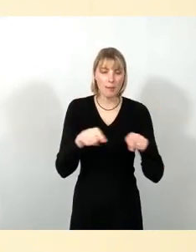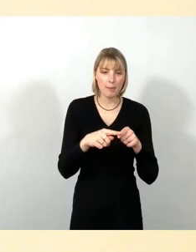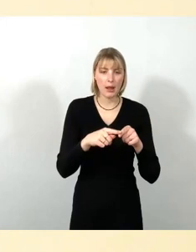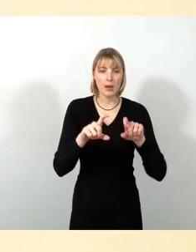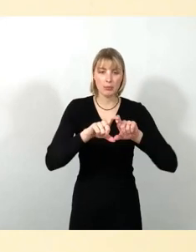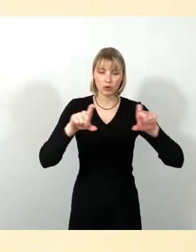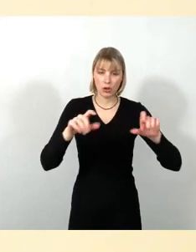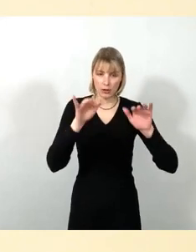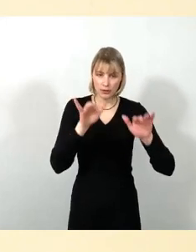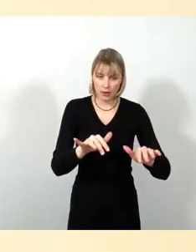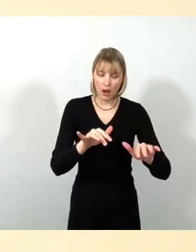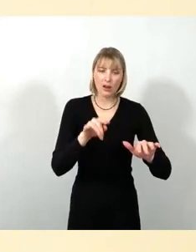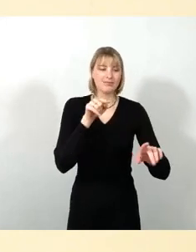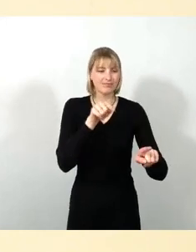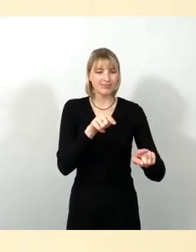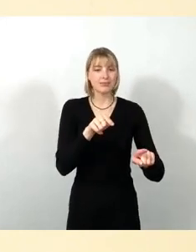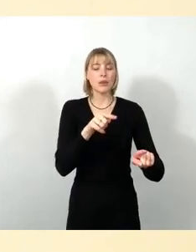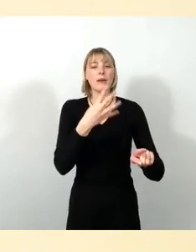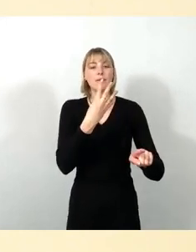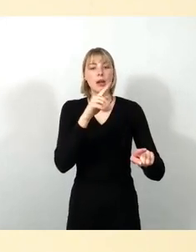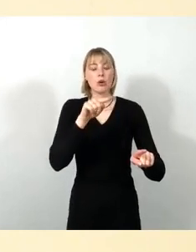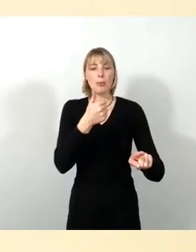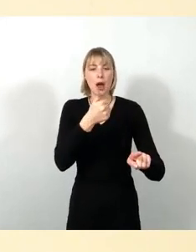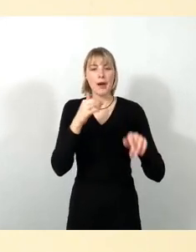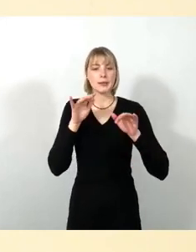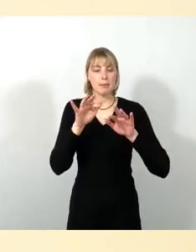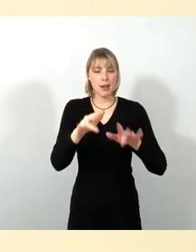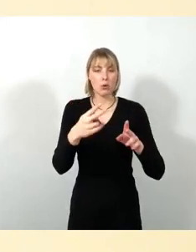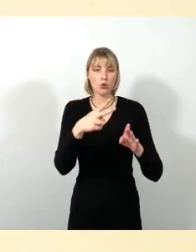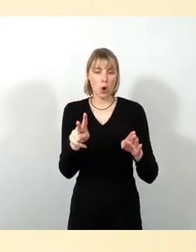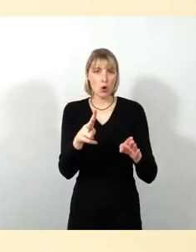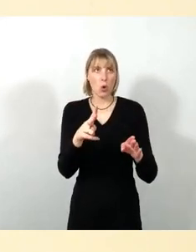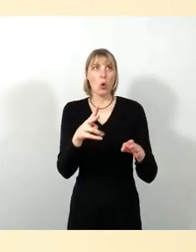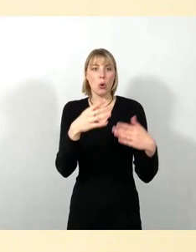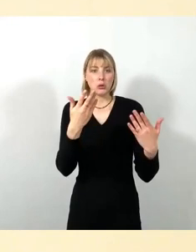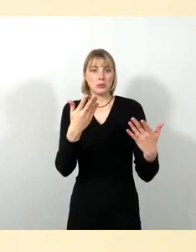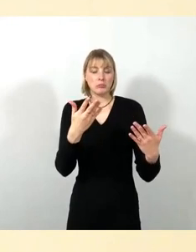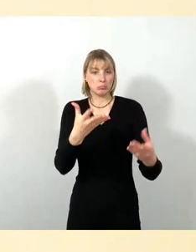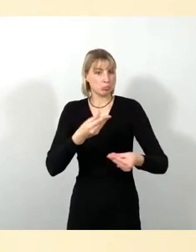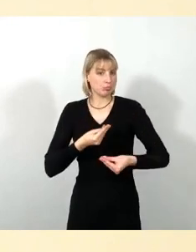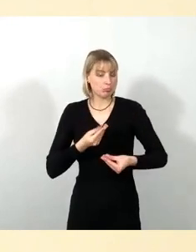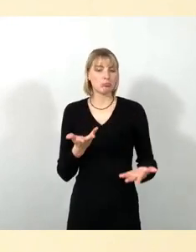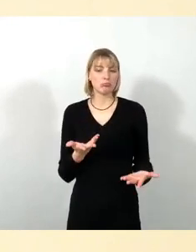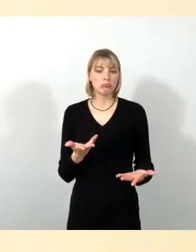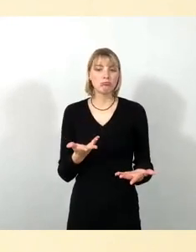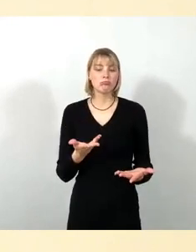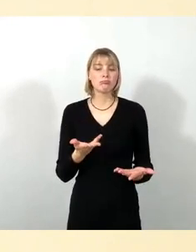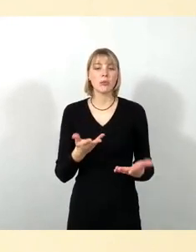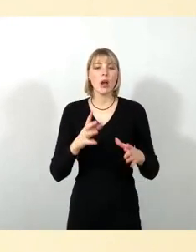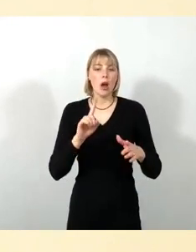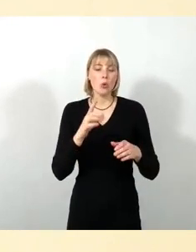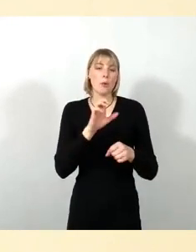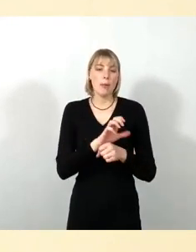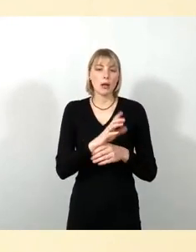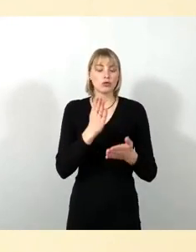,1 Millionen Euro in Aussicht gestellt seitens der Sächsischen Aufbaubank, die auch bereits kofinanziert sind mit dem